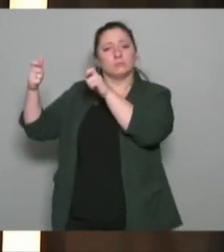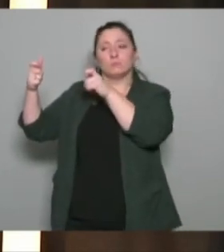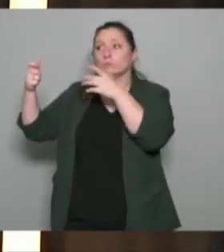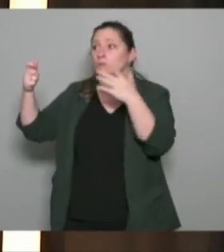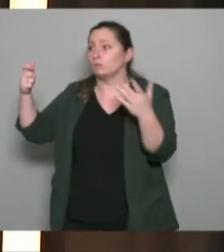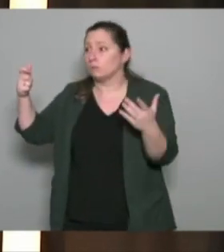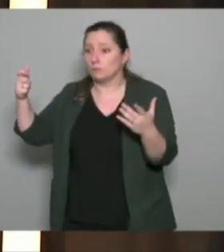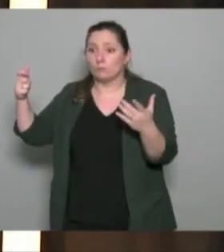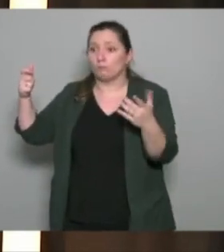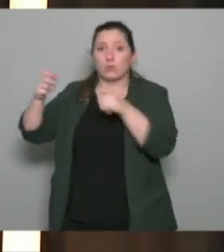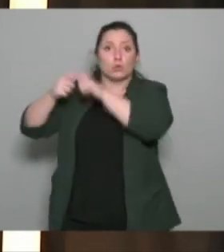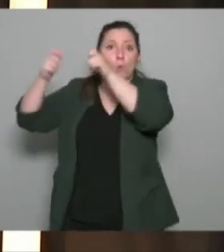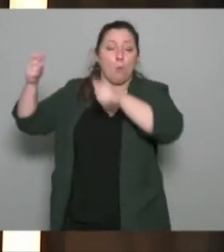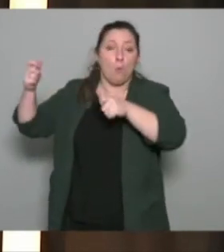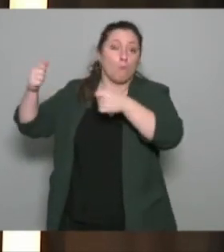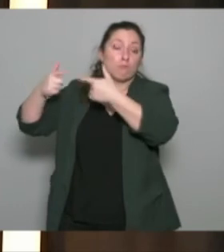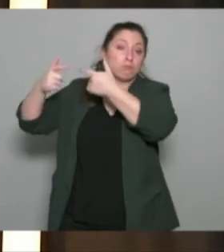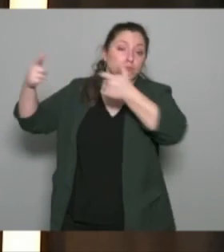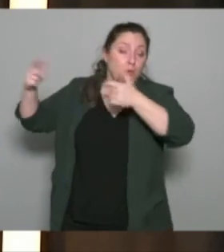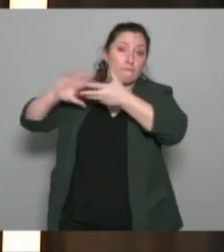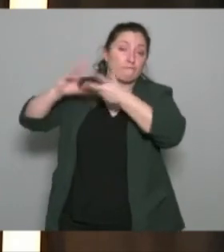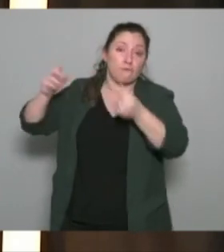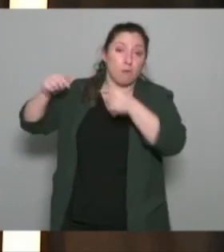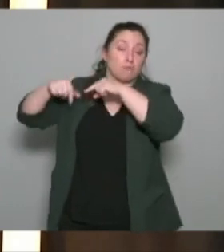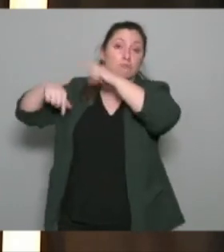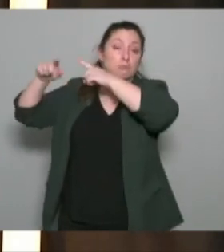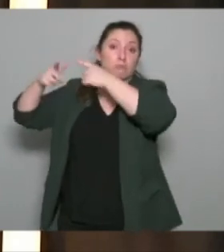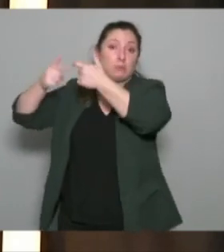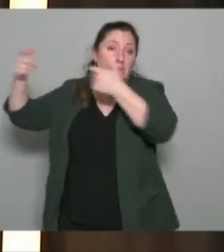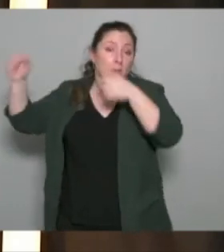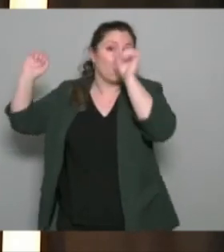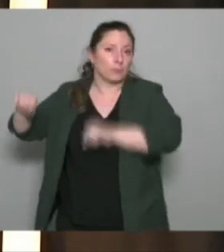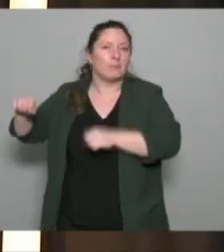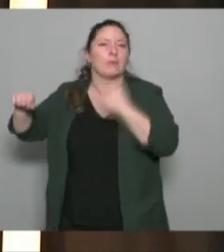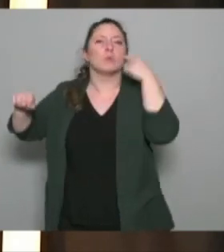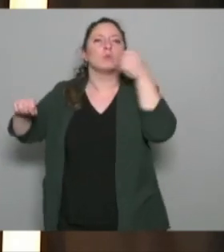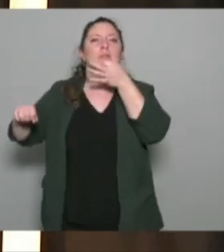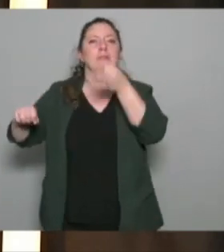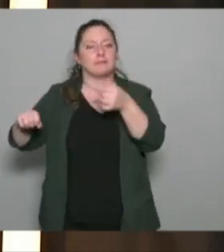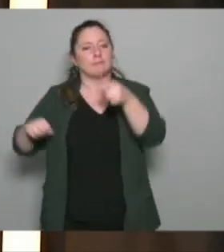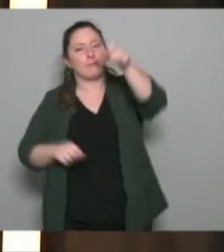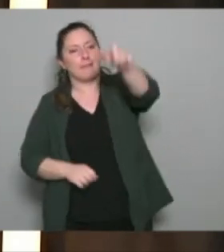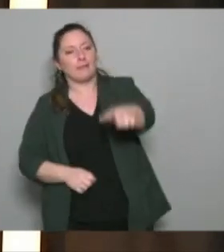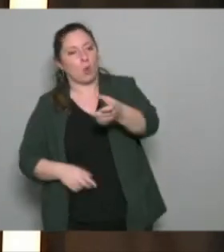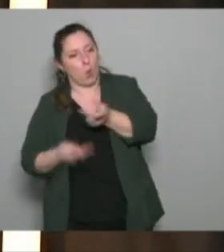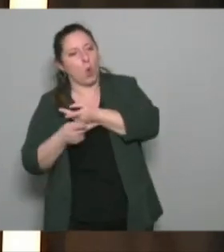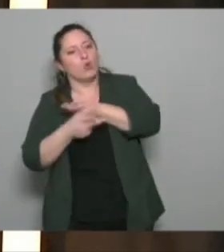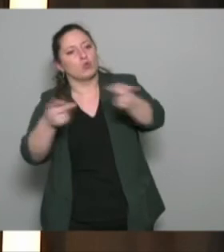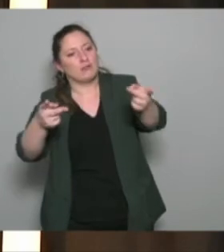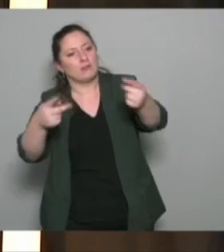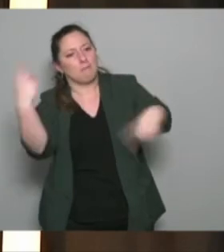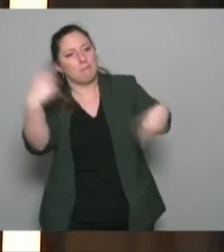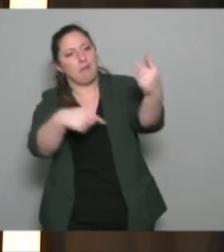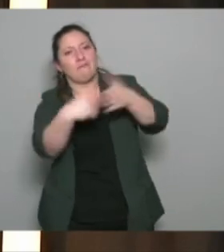institutionnellement nommée pour dire que telle ou telle personne est autorisée à accéder à telle ou telle profession